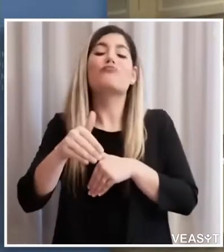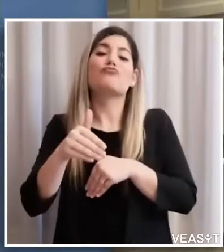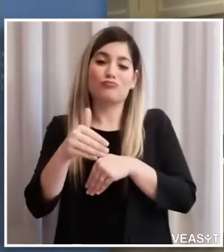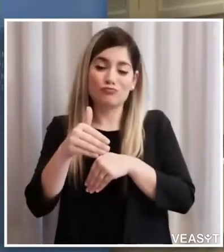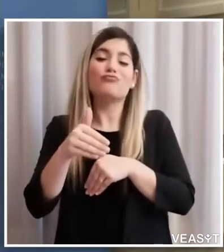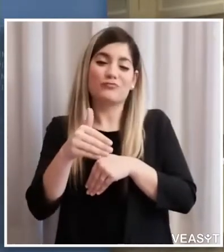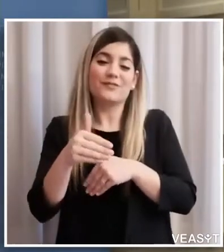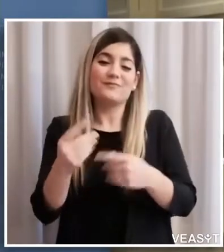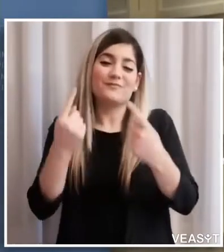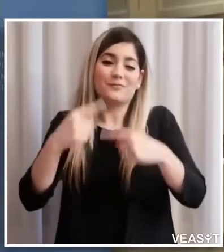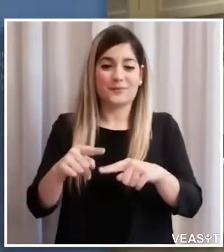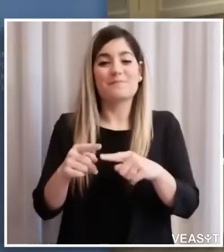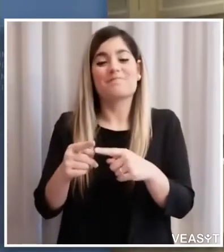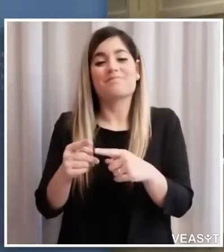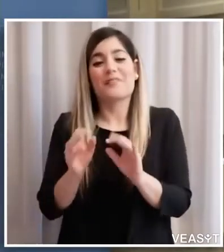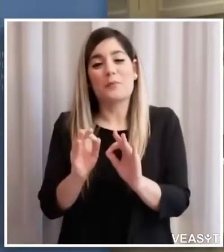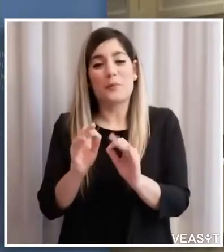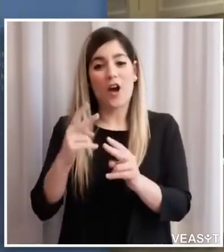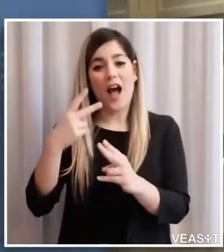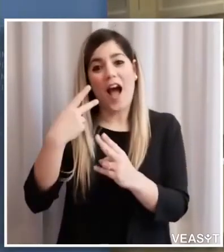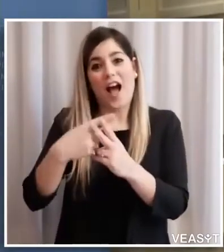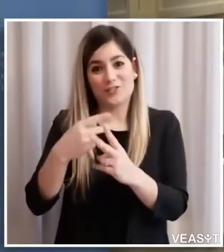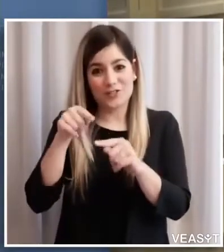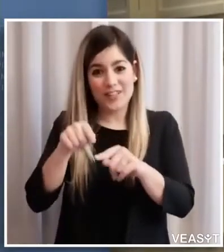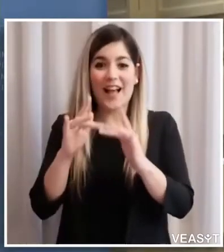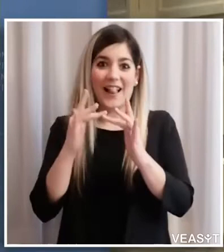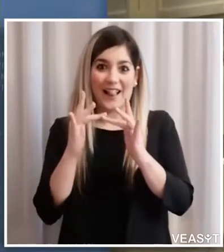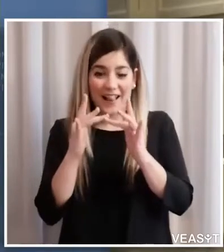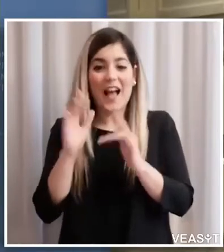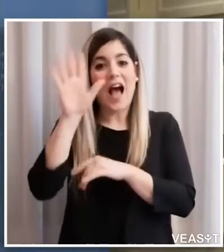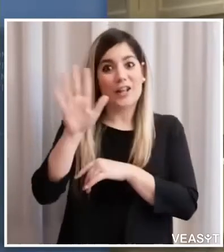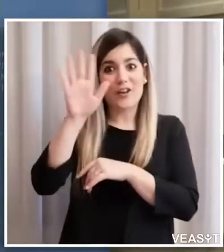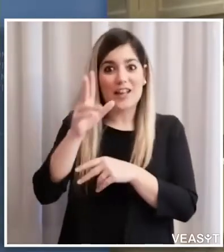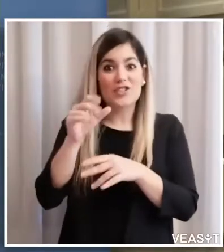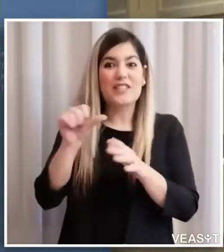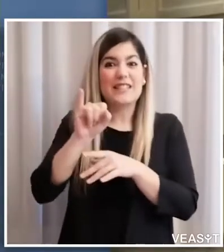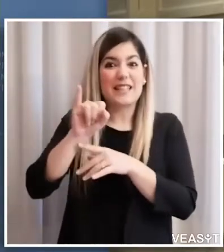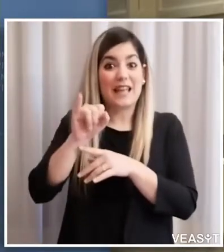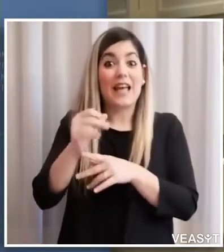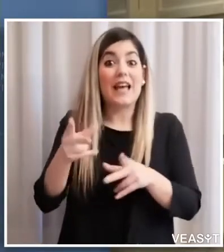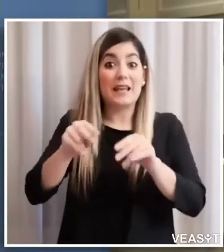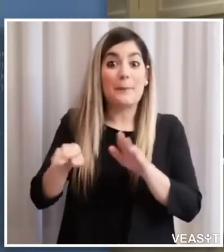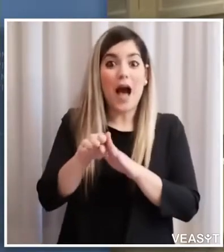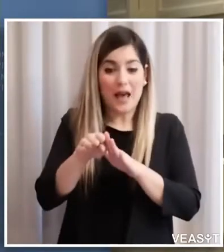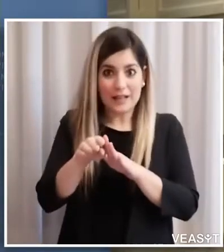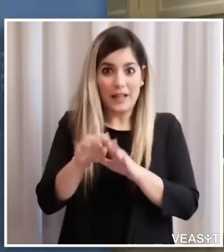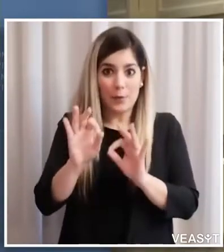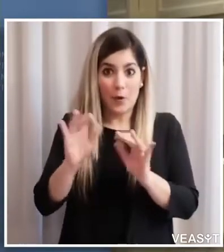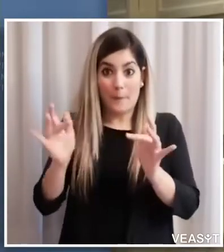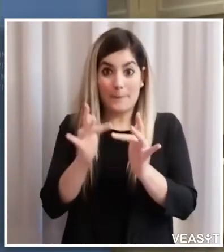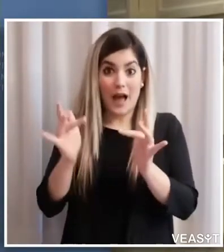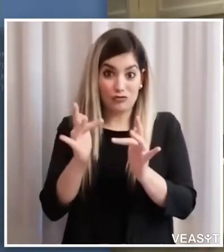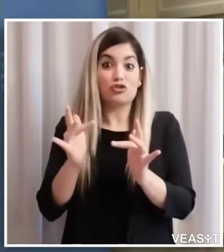famiglia e del sociale. Il portale Hashtag Alto Adige si riparte sulla pagina internet della provincia.